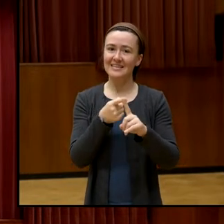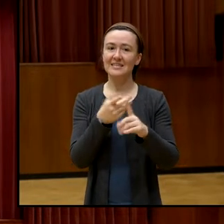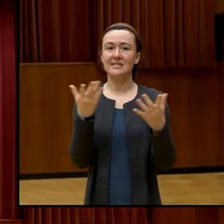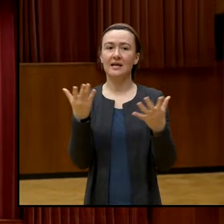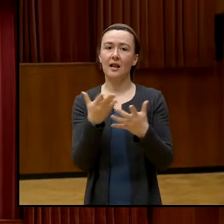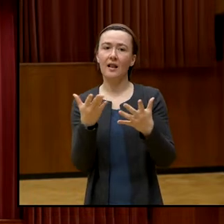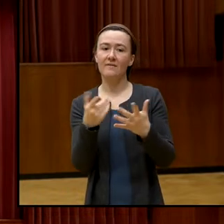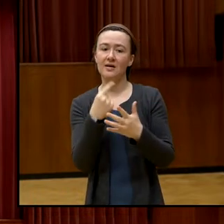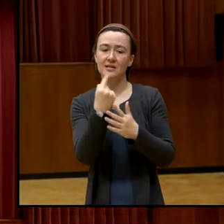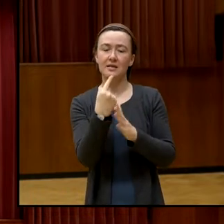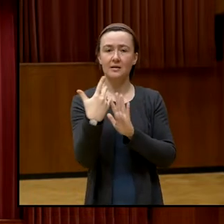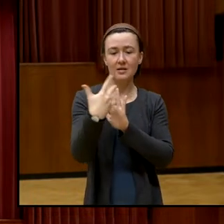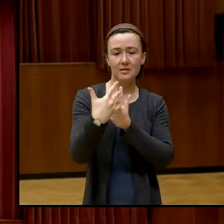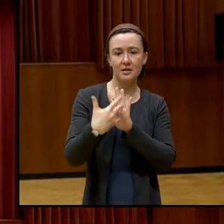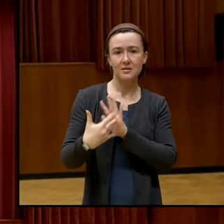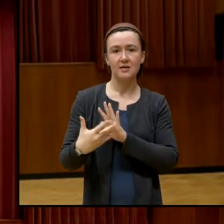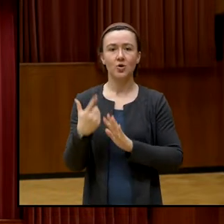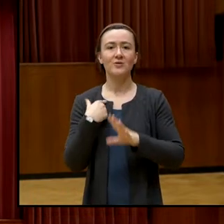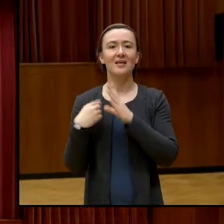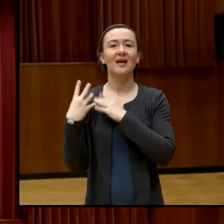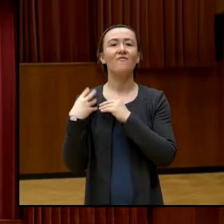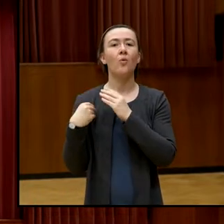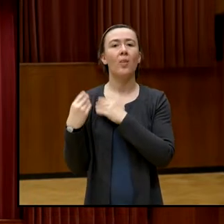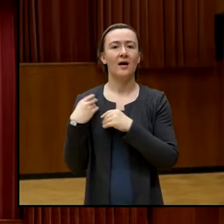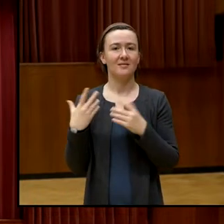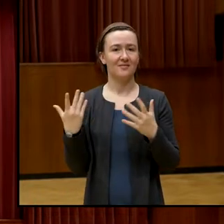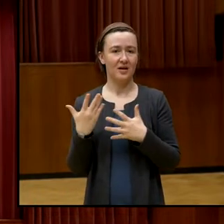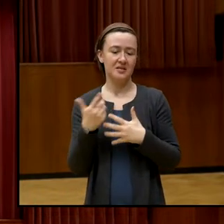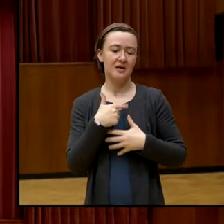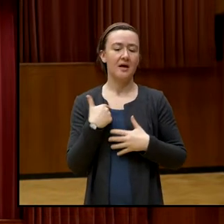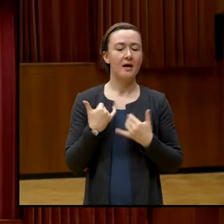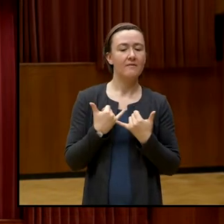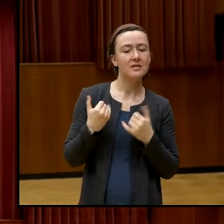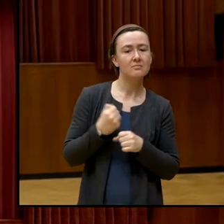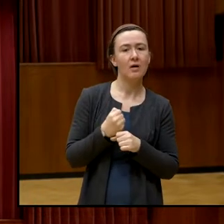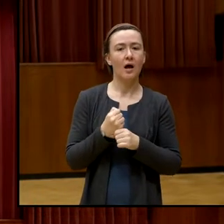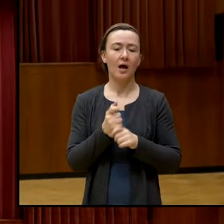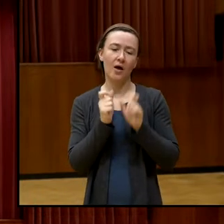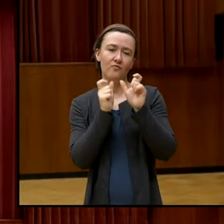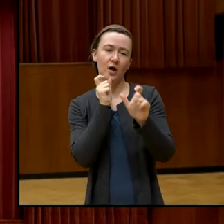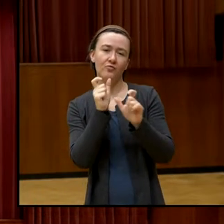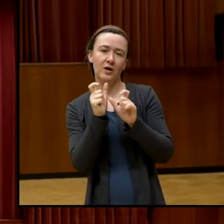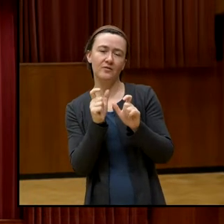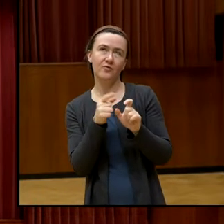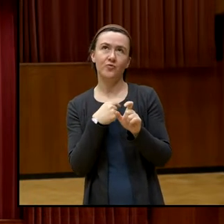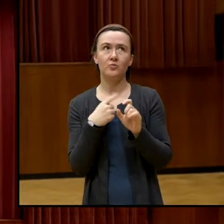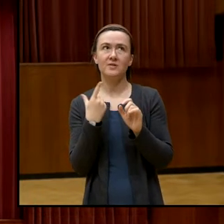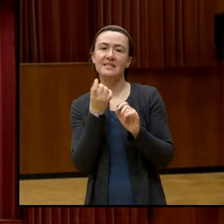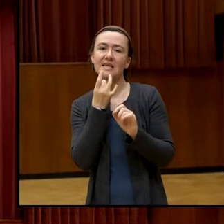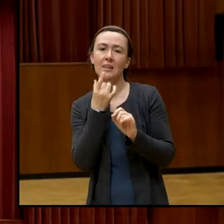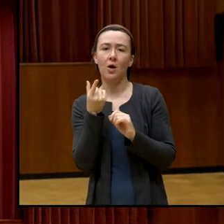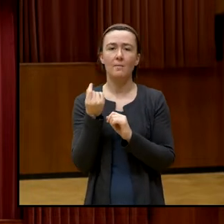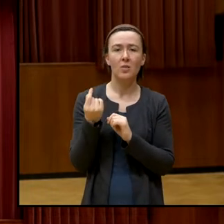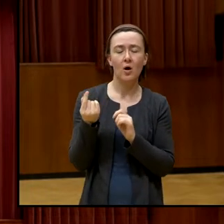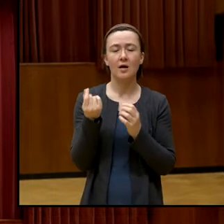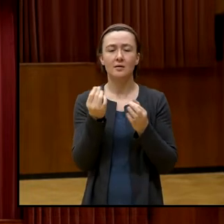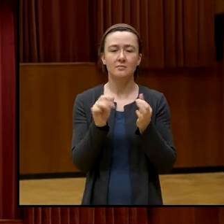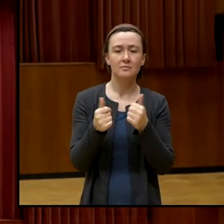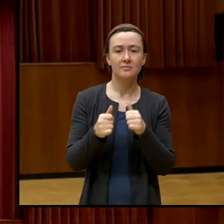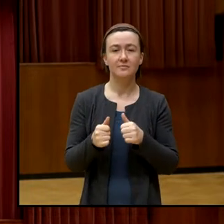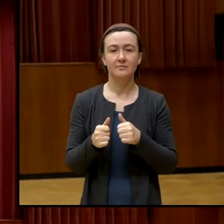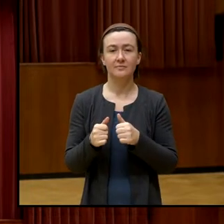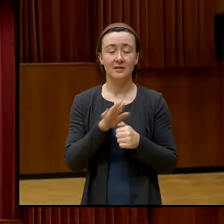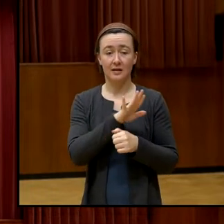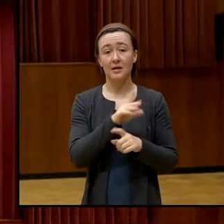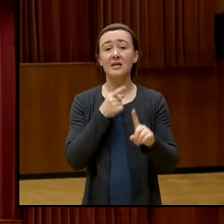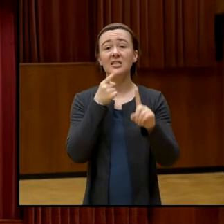ausgelotet, wie unsere Gewohnheiten sind. Was tun wir? Wie konnotieren wir Wörter? Alles mit dem Ziel, das klingt